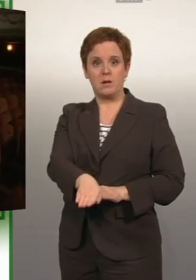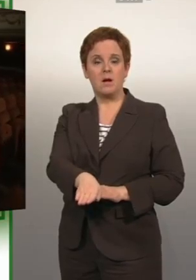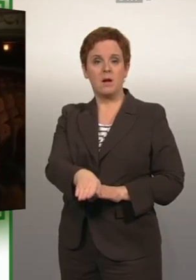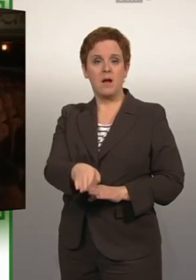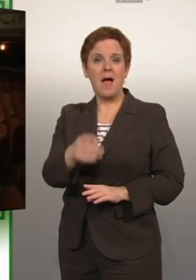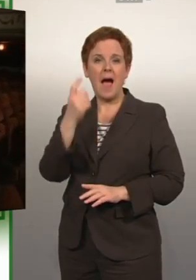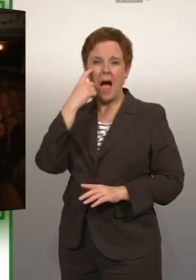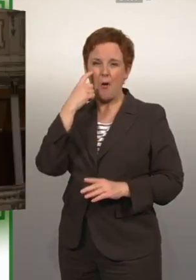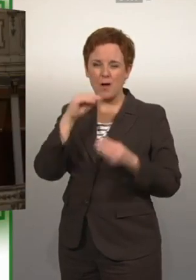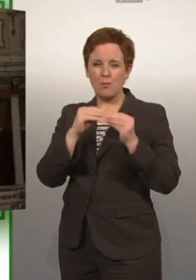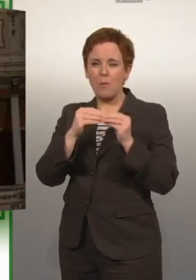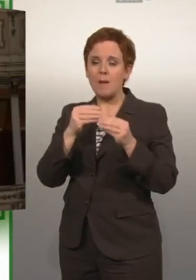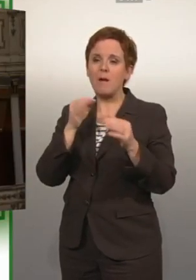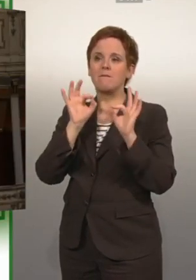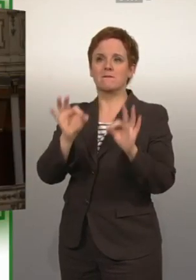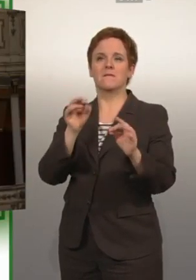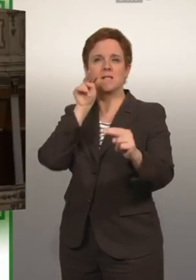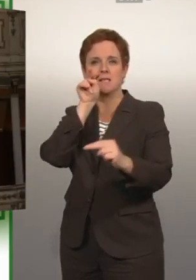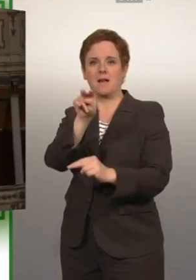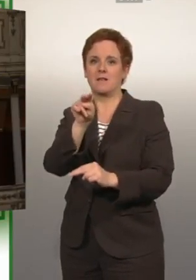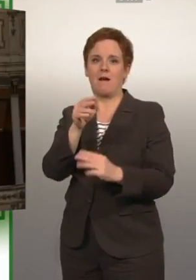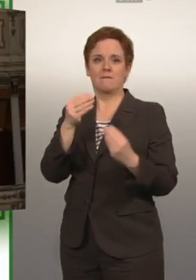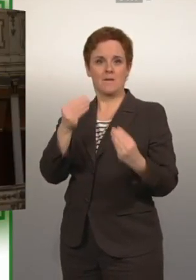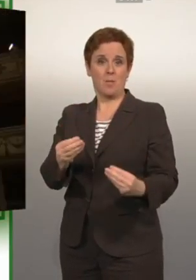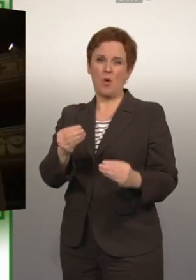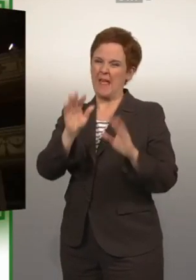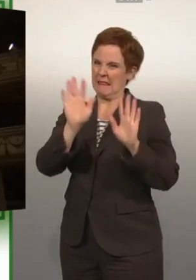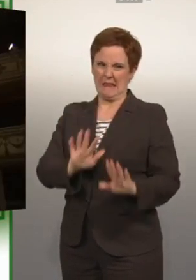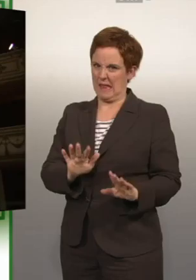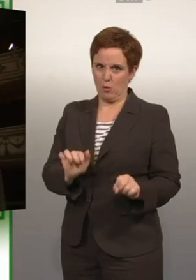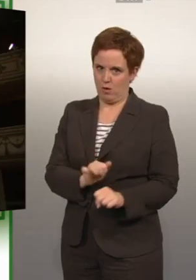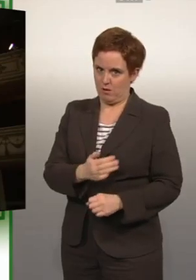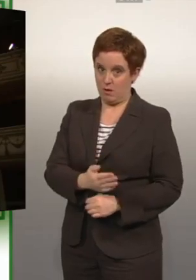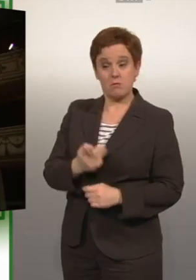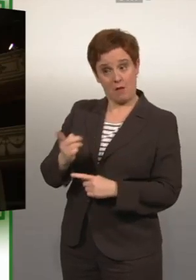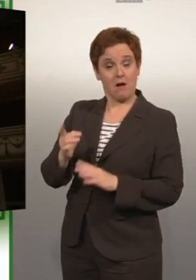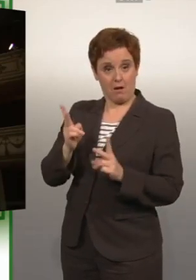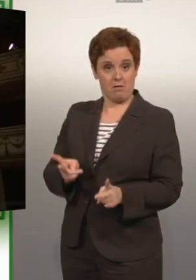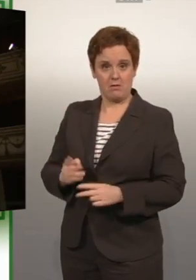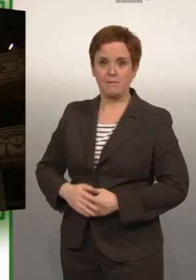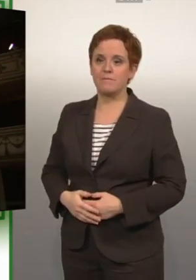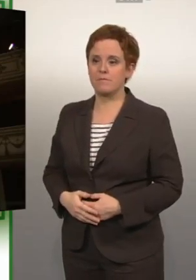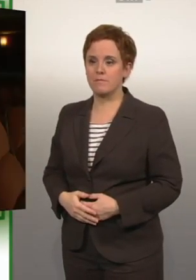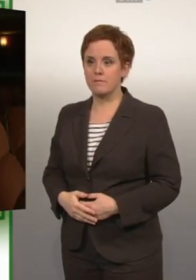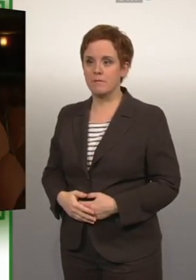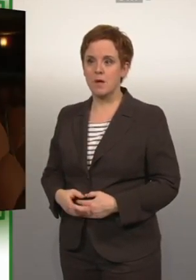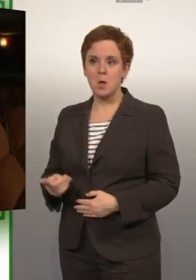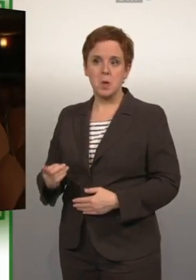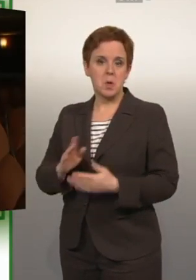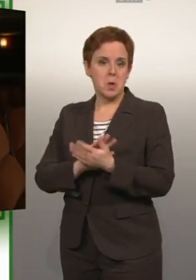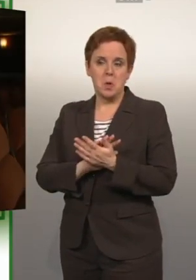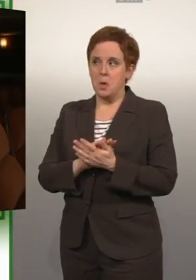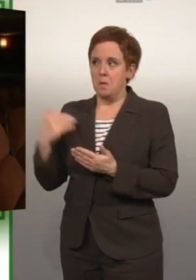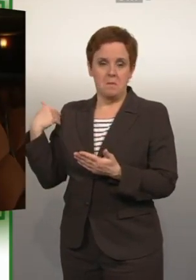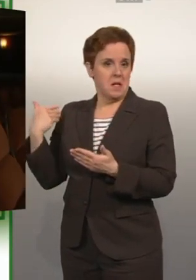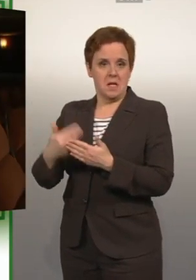trotz seiner Augenprobleme optimal sieht. Das seien modernen Kinos nicht so. Das ist eigentlich noch nie ein Problem gewesen,